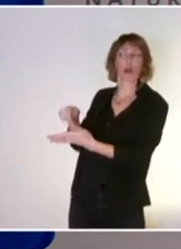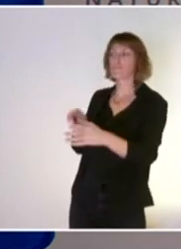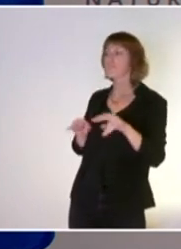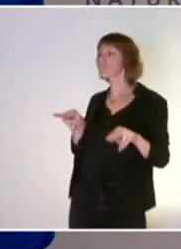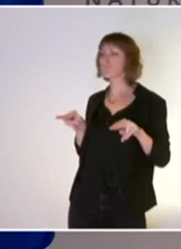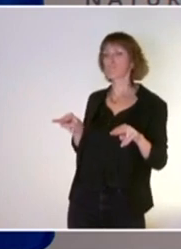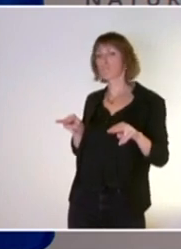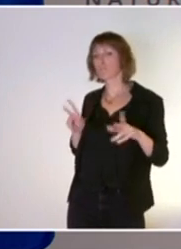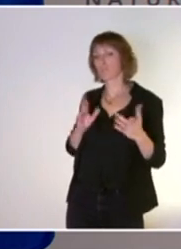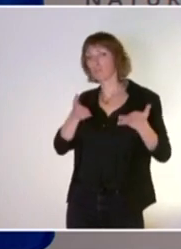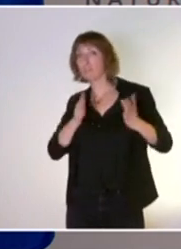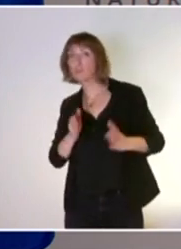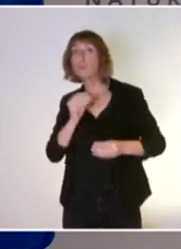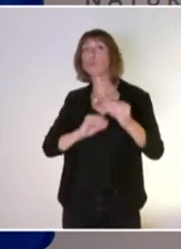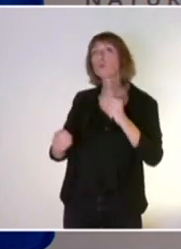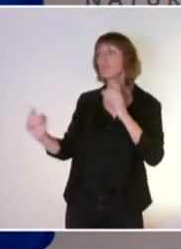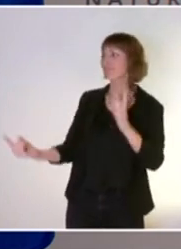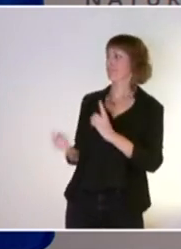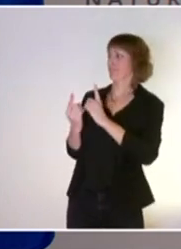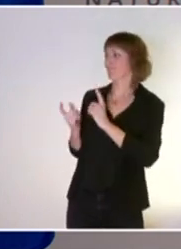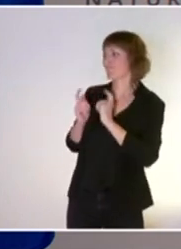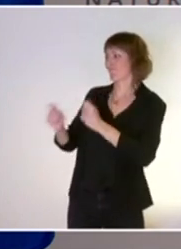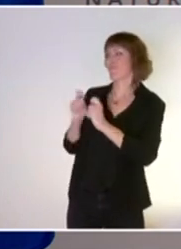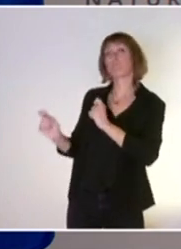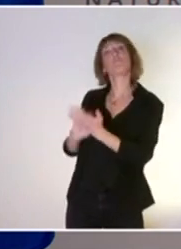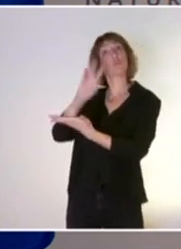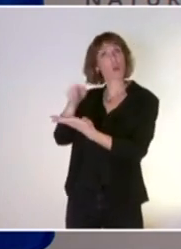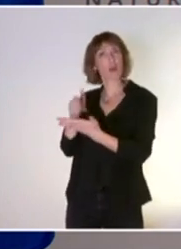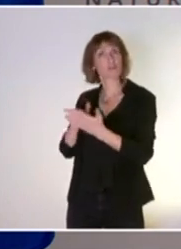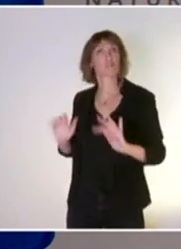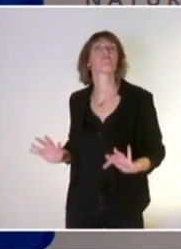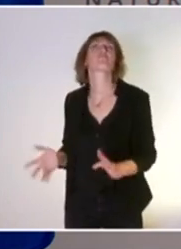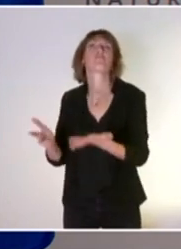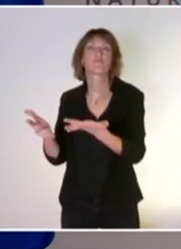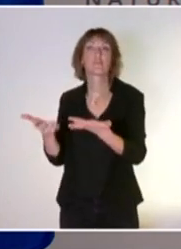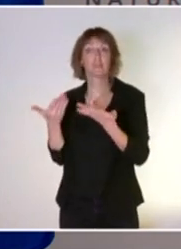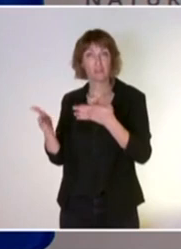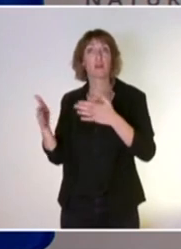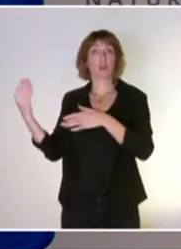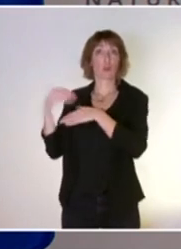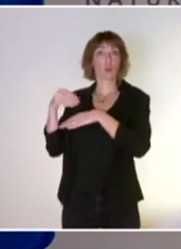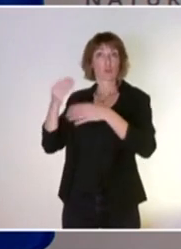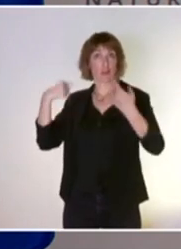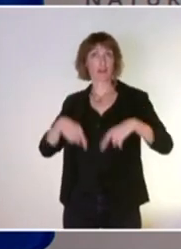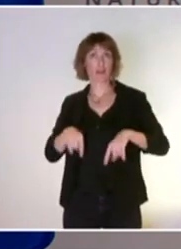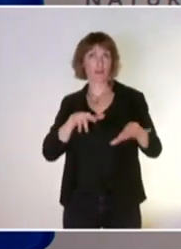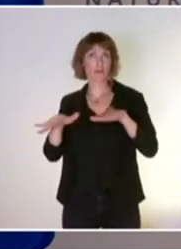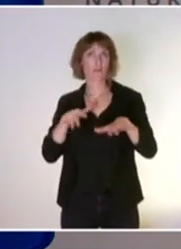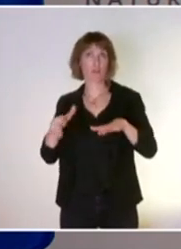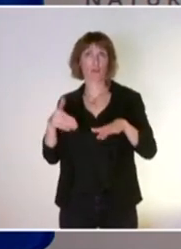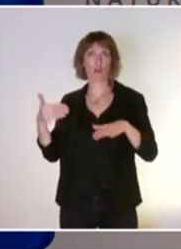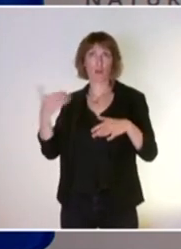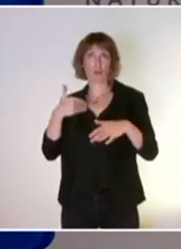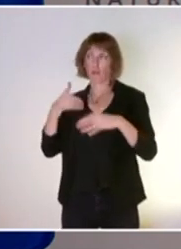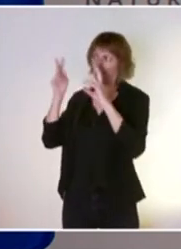et des concertations donc locales. C'est ce qu'on va renforcer et c'est cette méthodologie que le Conseil d'État nous a demandé d'éclairer. Nous le ferons par